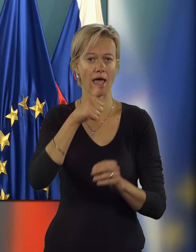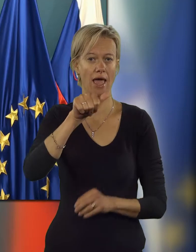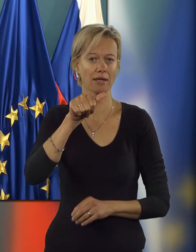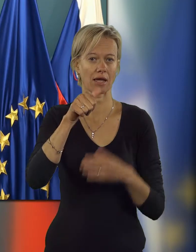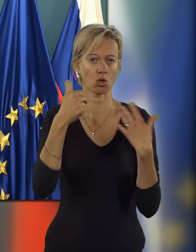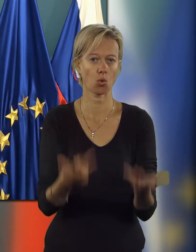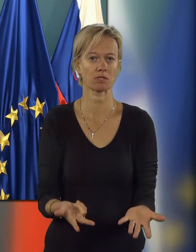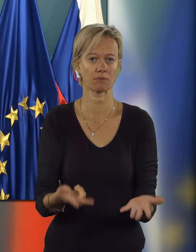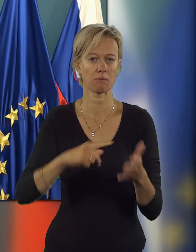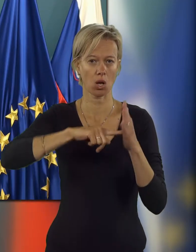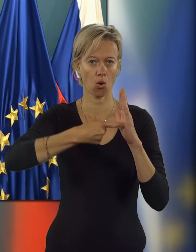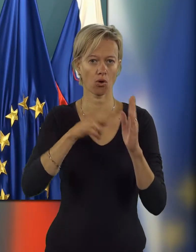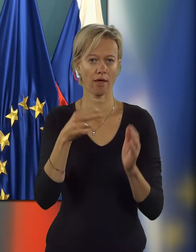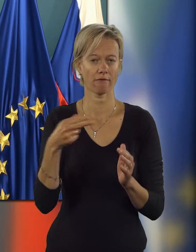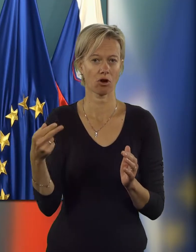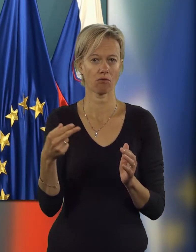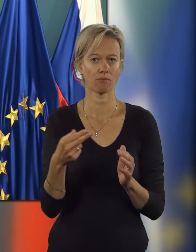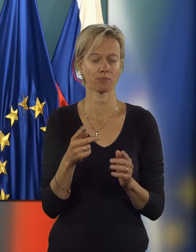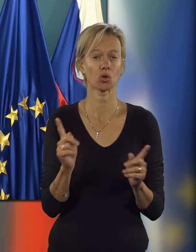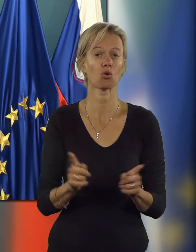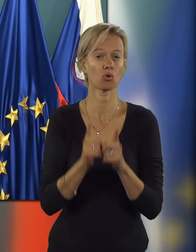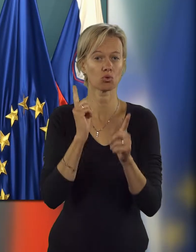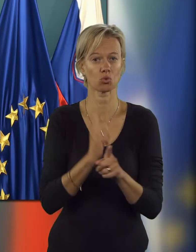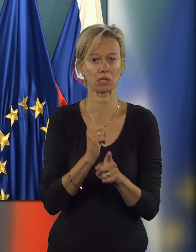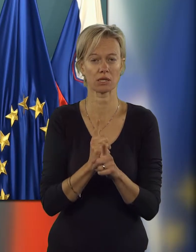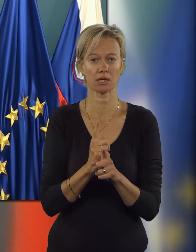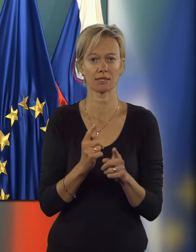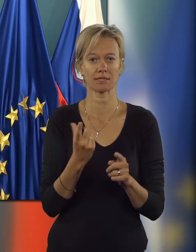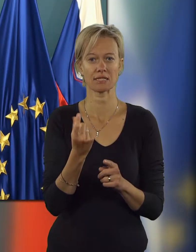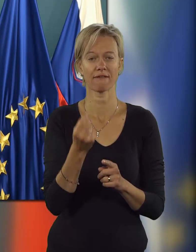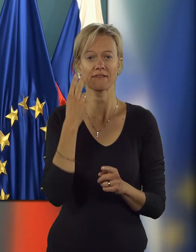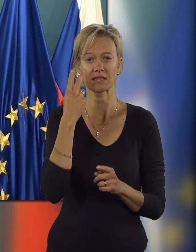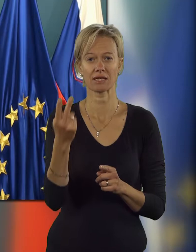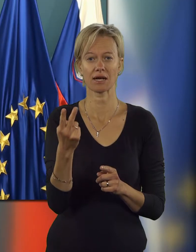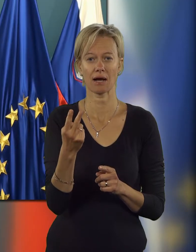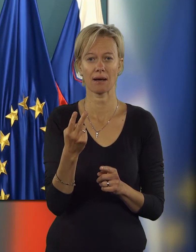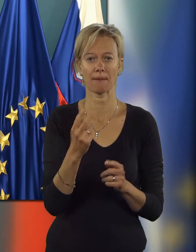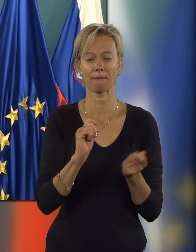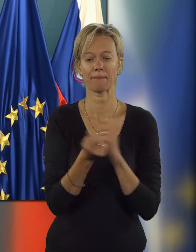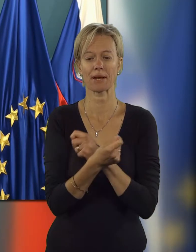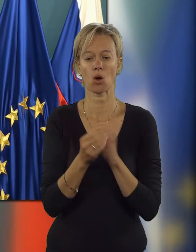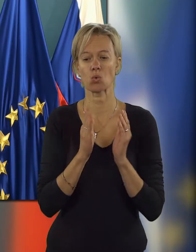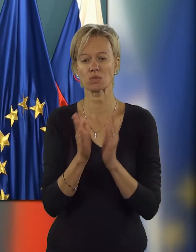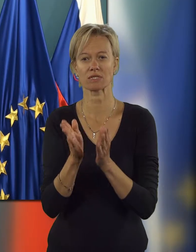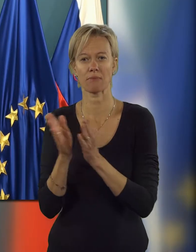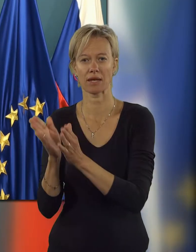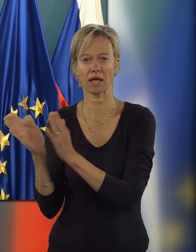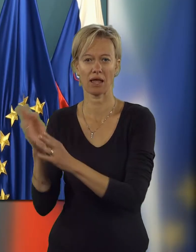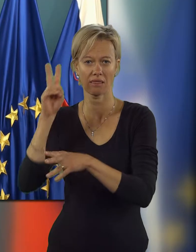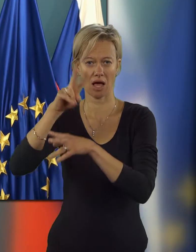81 milijonov evrov, kot tudi z vidika preusmerjanja